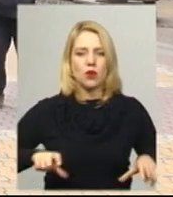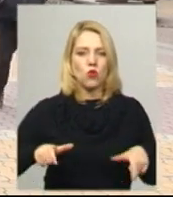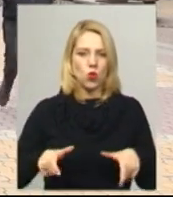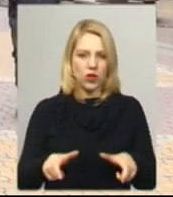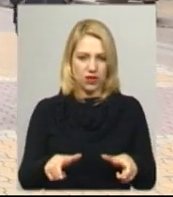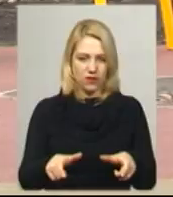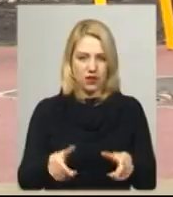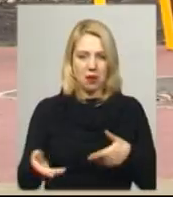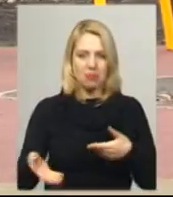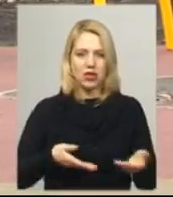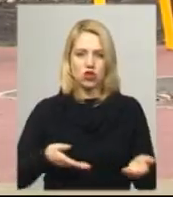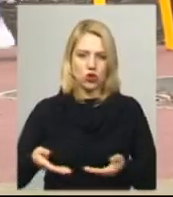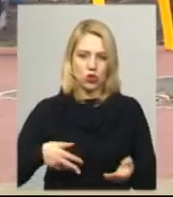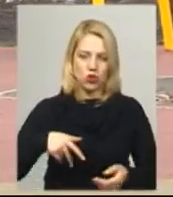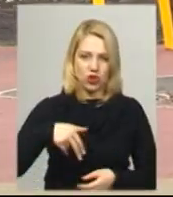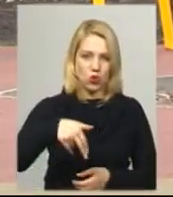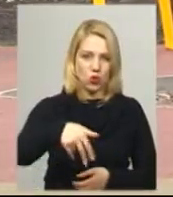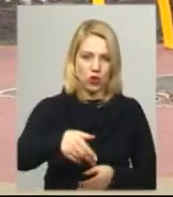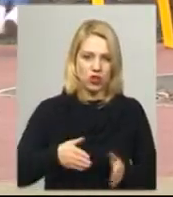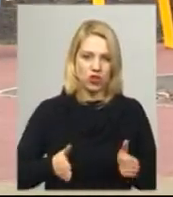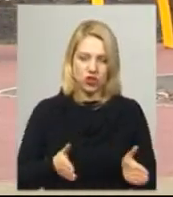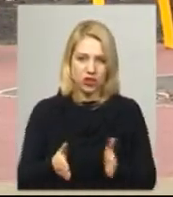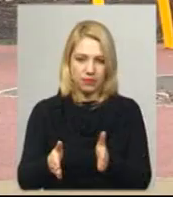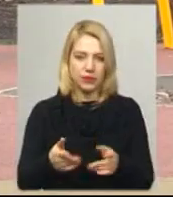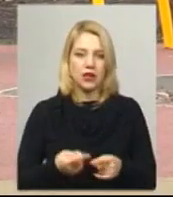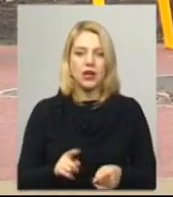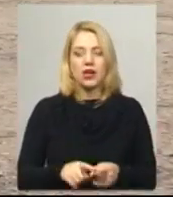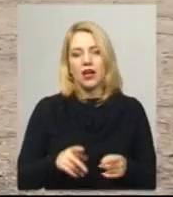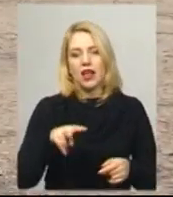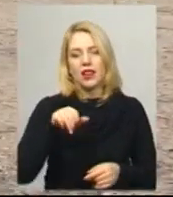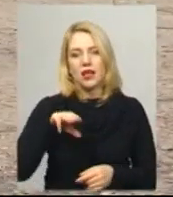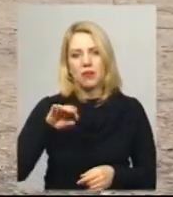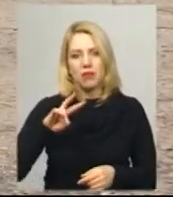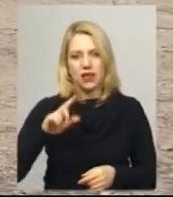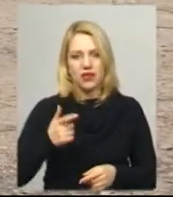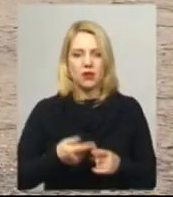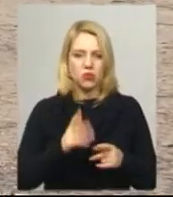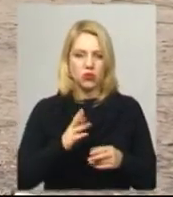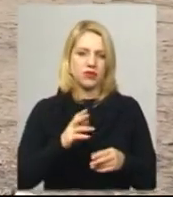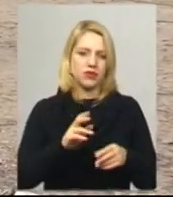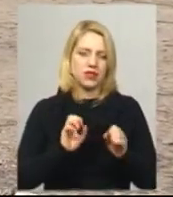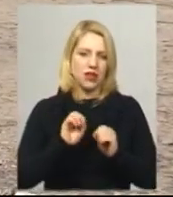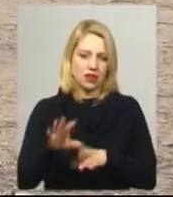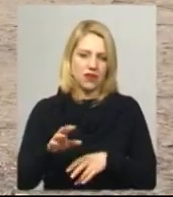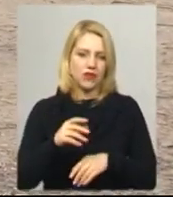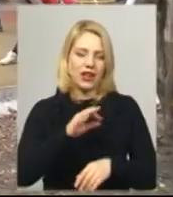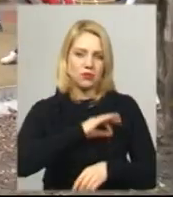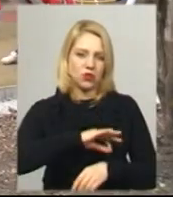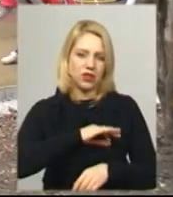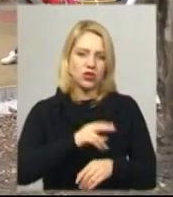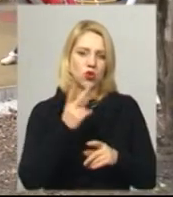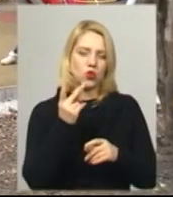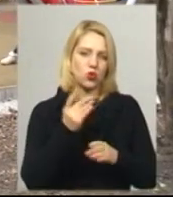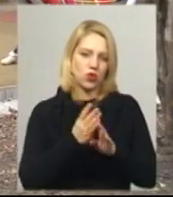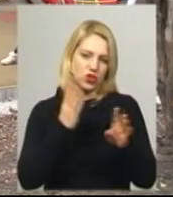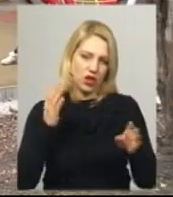пішхідні доріжки. У липні 2020 року планують здати в експлуатацію другу чергу, додає Василь Новачок. Катерина Шевчук, Дем'ян